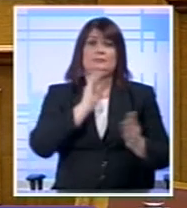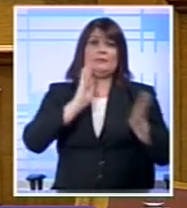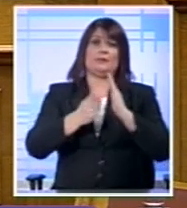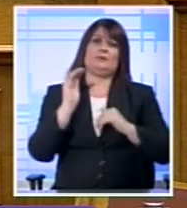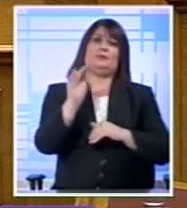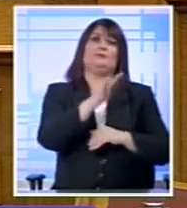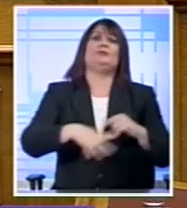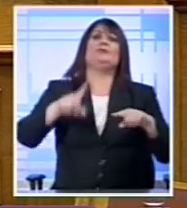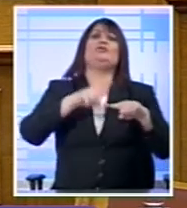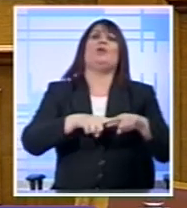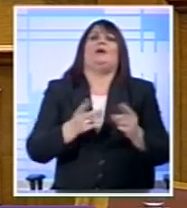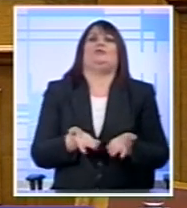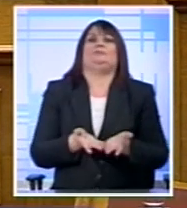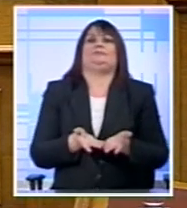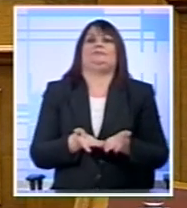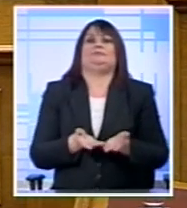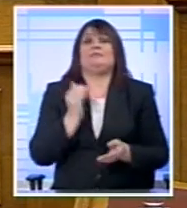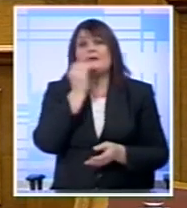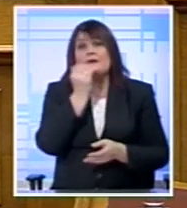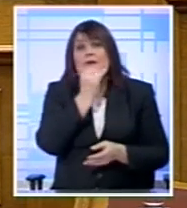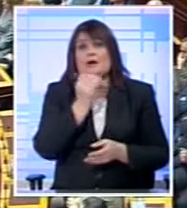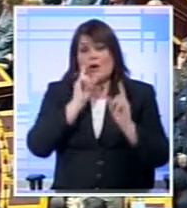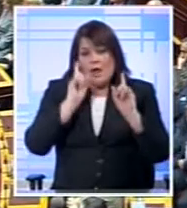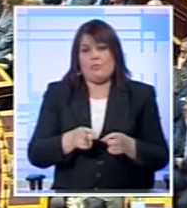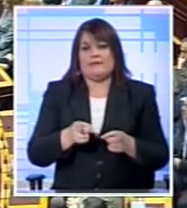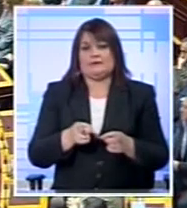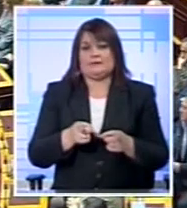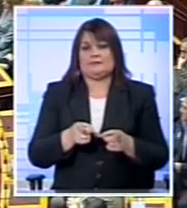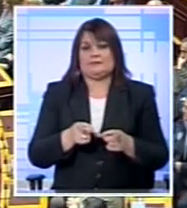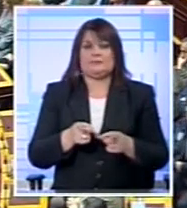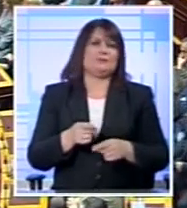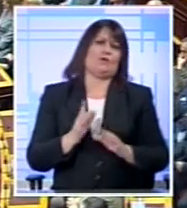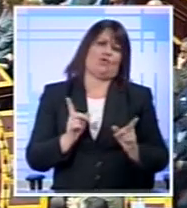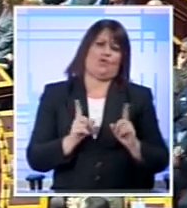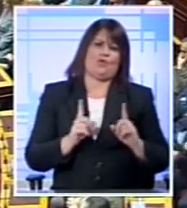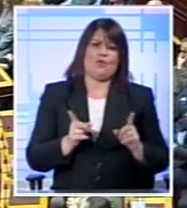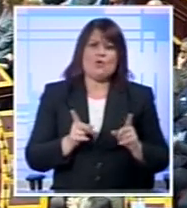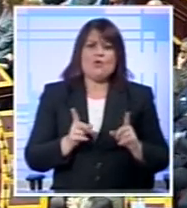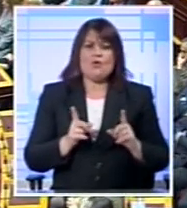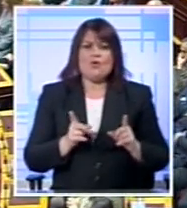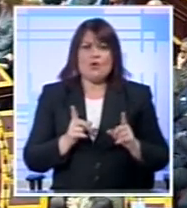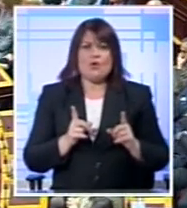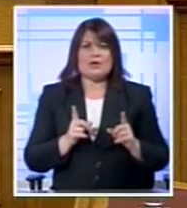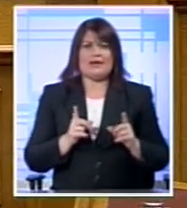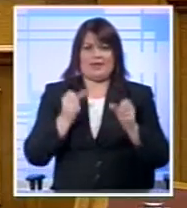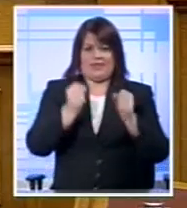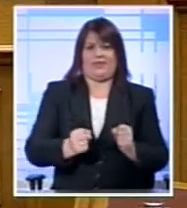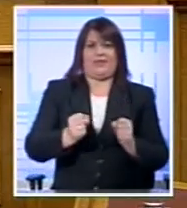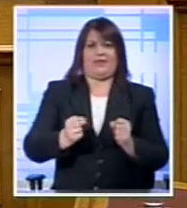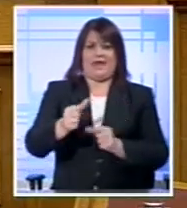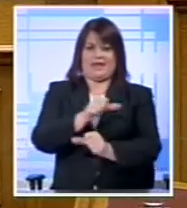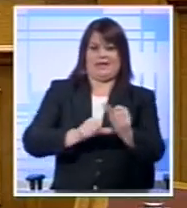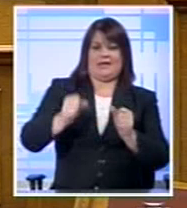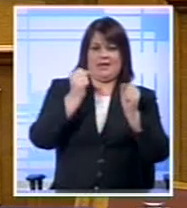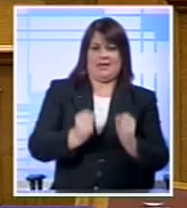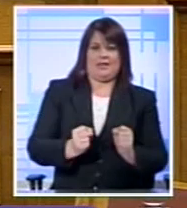Τον ελληνικό λαό Άμεση, για άμεση αποφάση Όχι για να μοιράσουμε διαφορετικά τις καρέκλες Να πάρει θέση